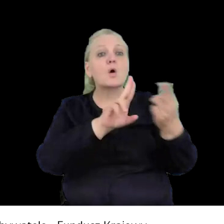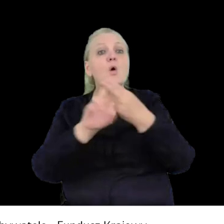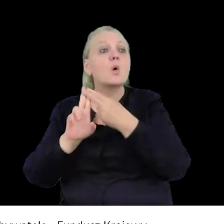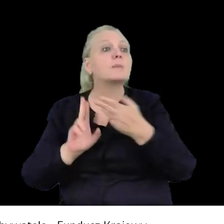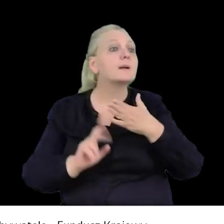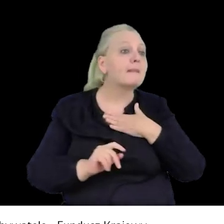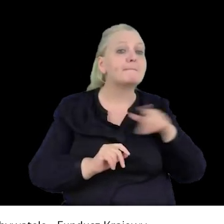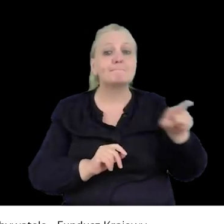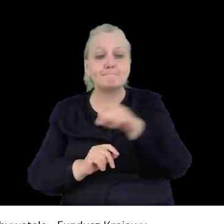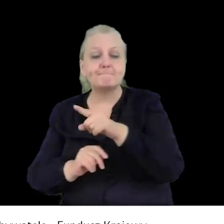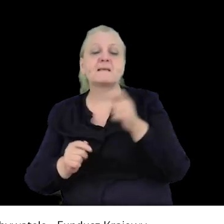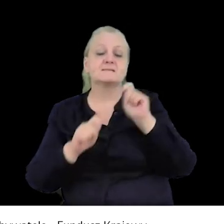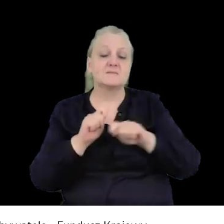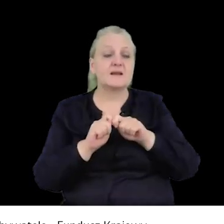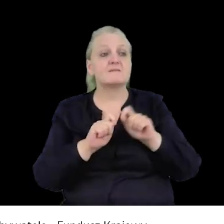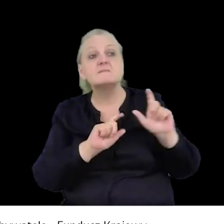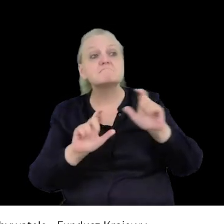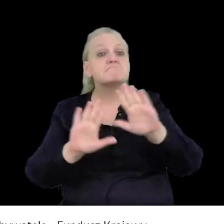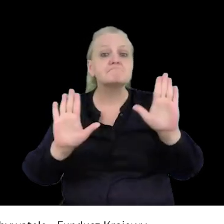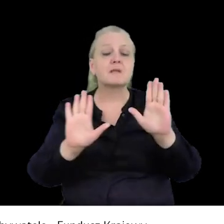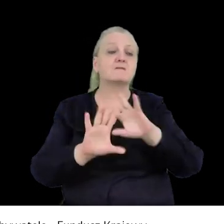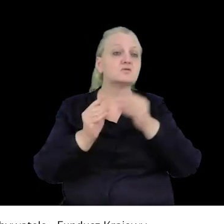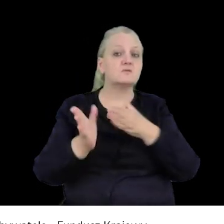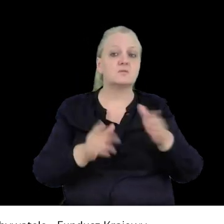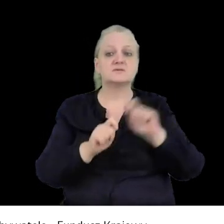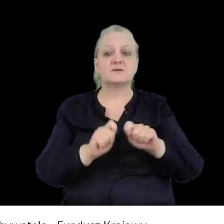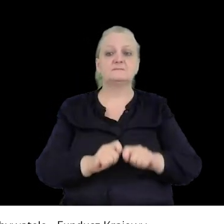czy nic się nie dzieje, czy wszystko jest w porządku.